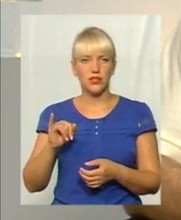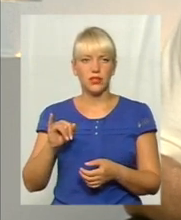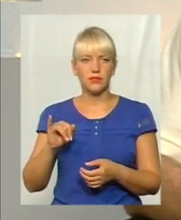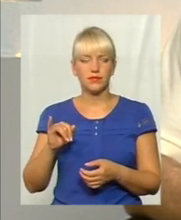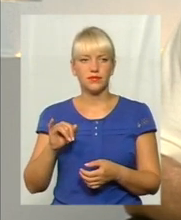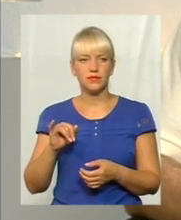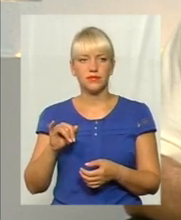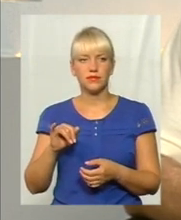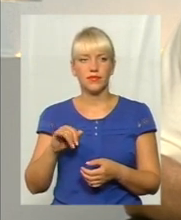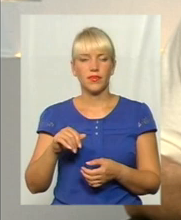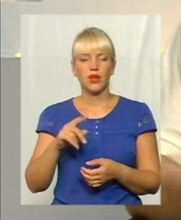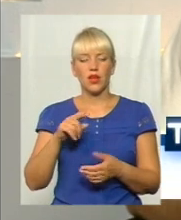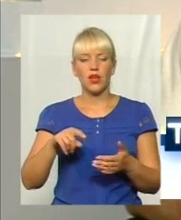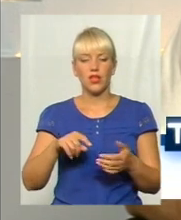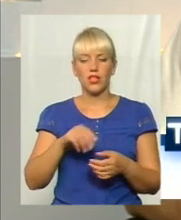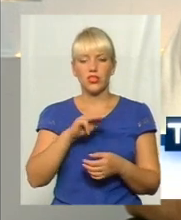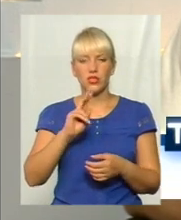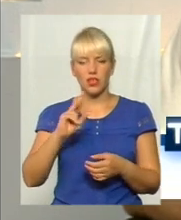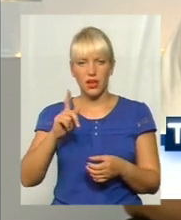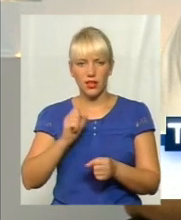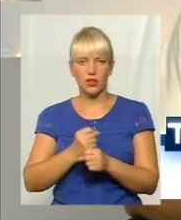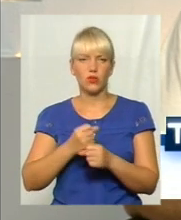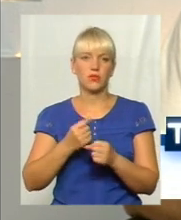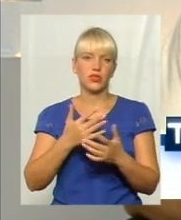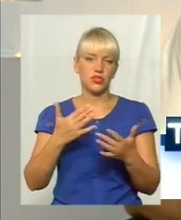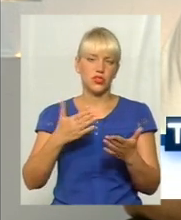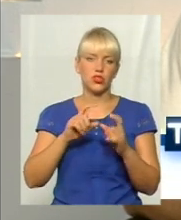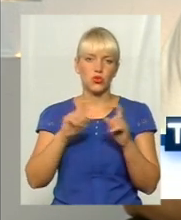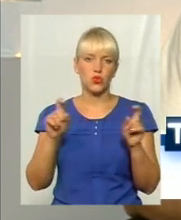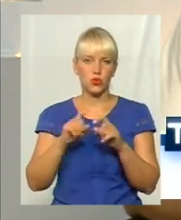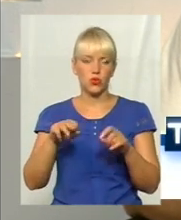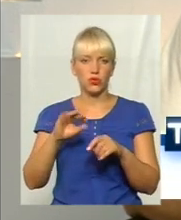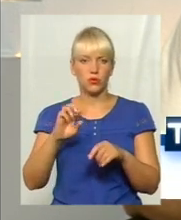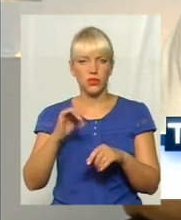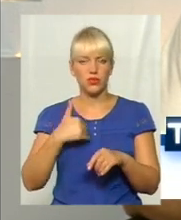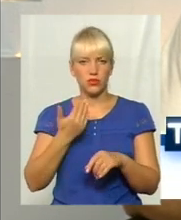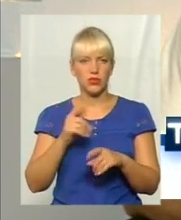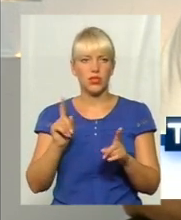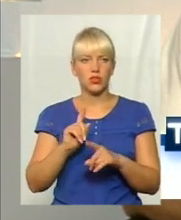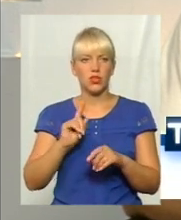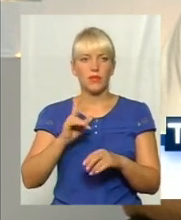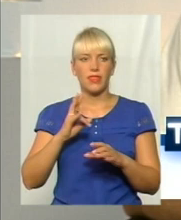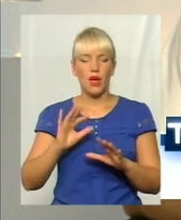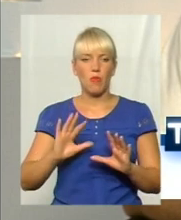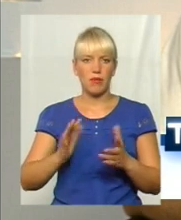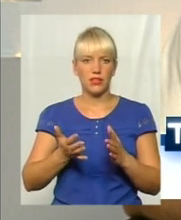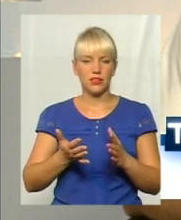фронтіональному господарстві робить, і різні інші структури, хотілося б, щоб, іменно на момент,